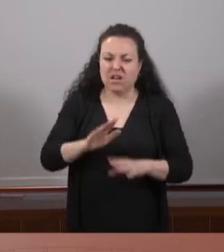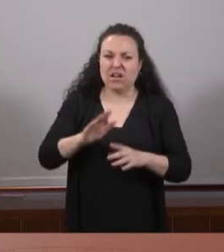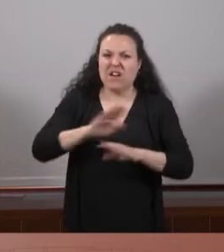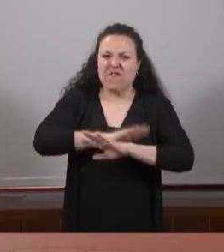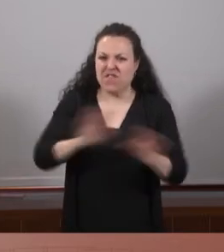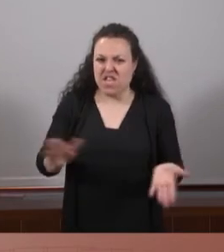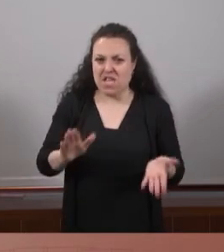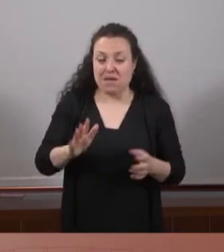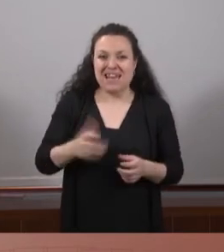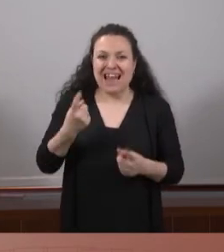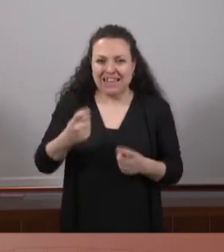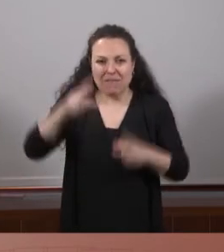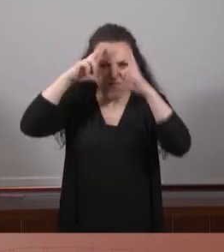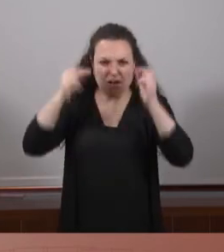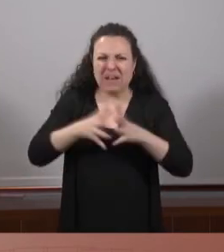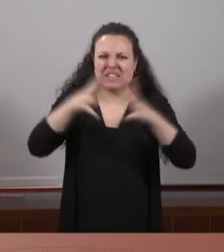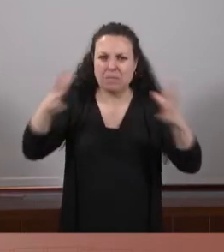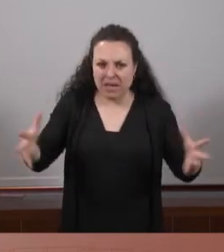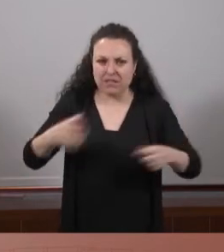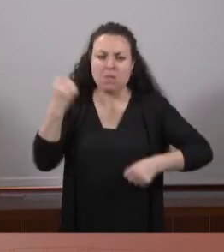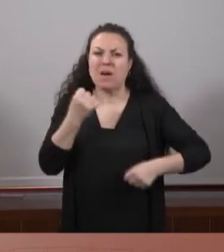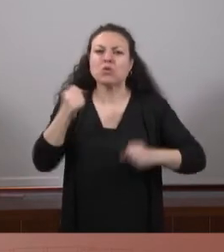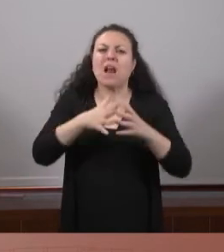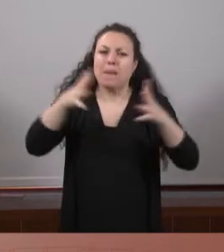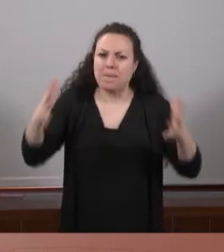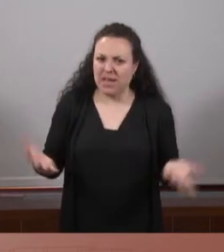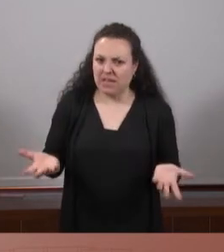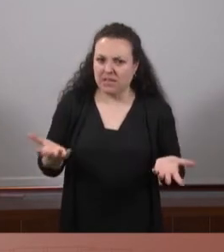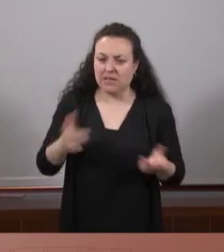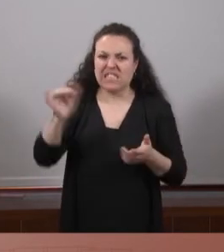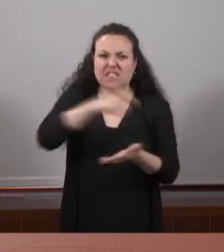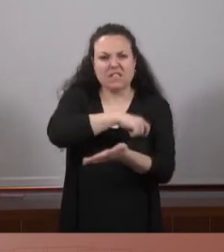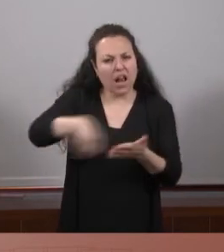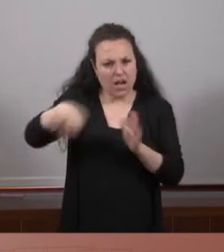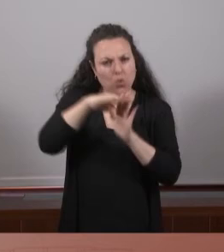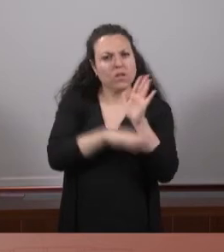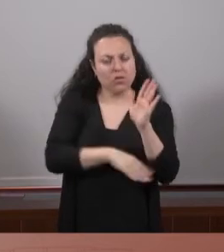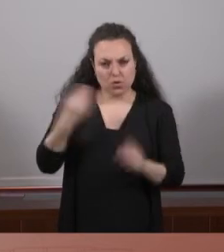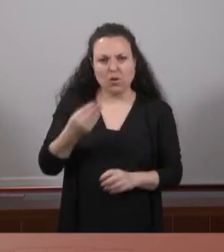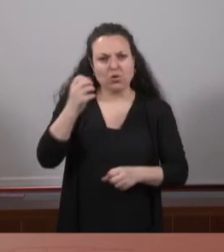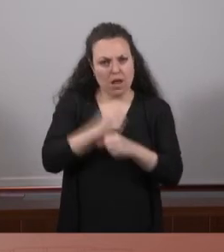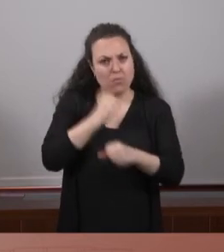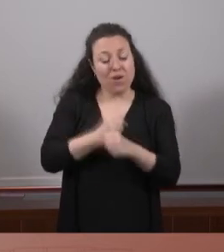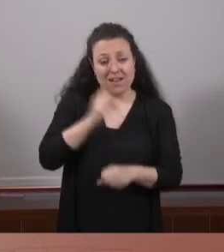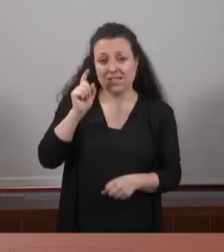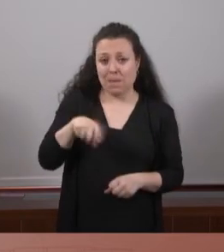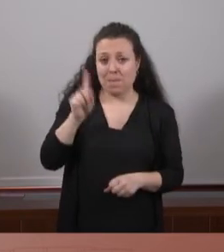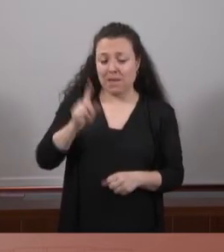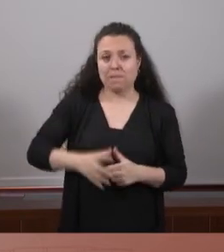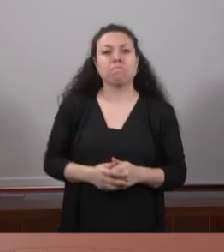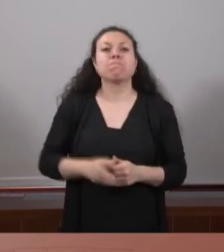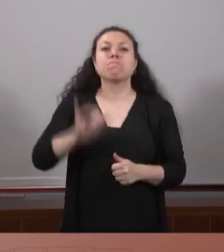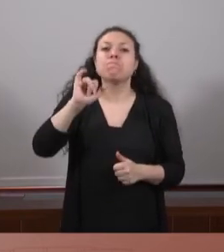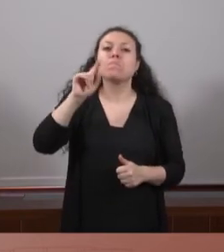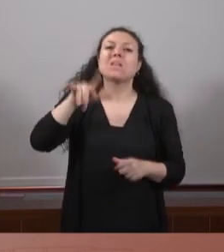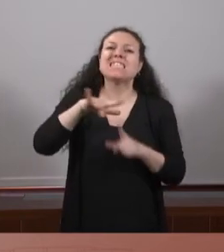augmentant plantilles i, per suposat, revertint la retallada de salarials i de condicions laborals. I, a més a més, tenim